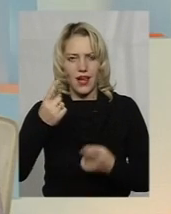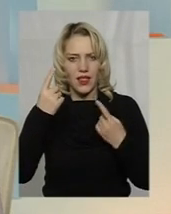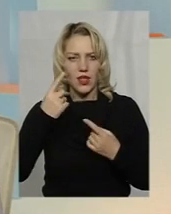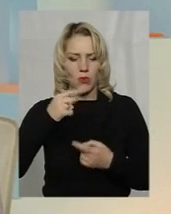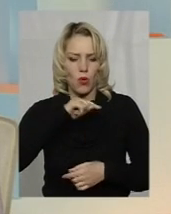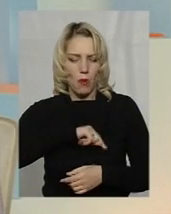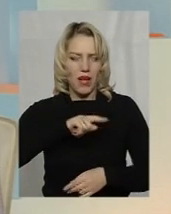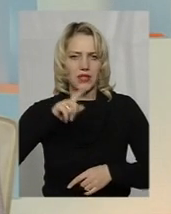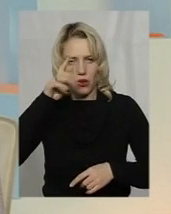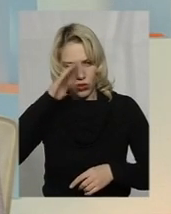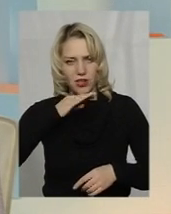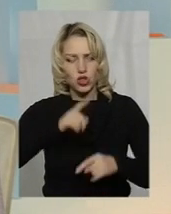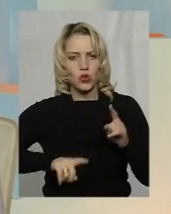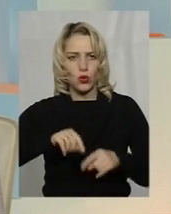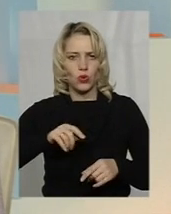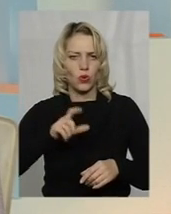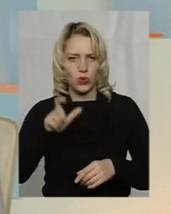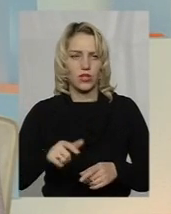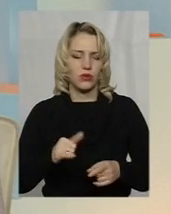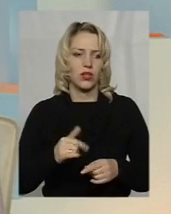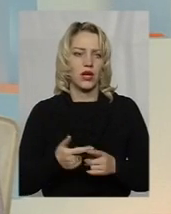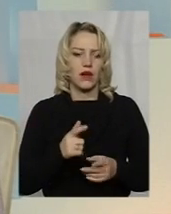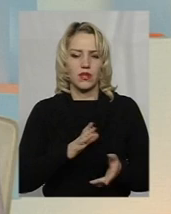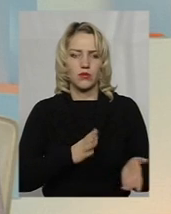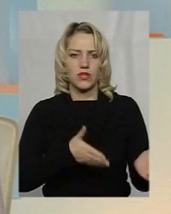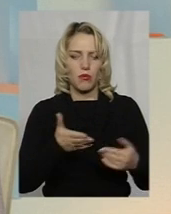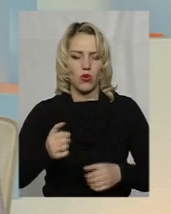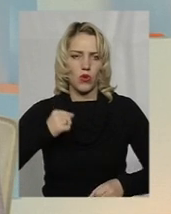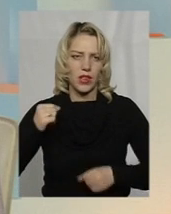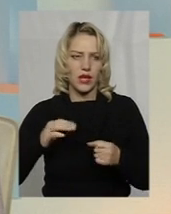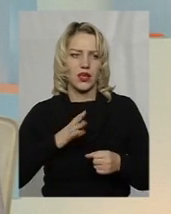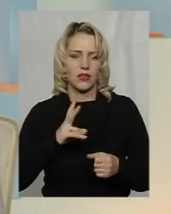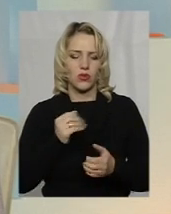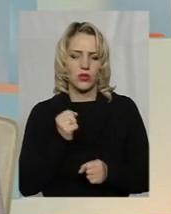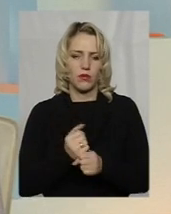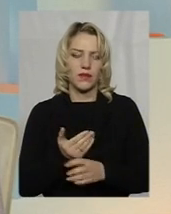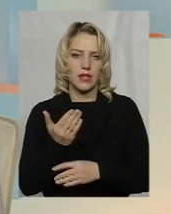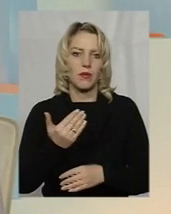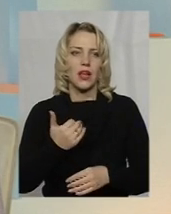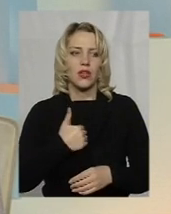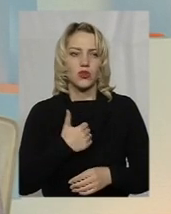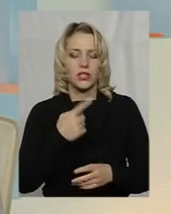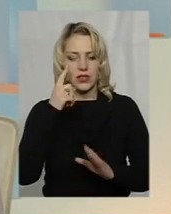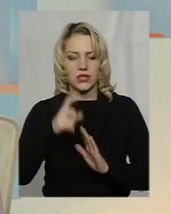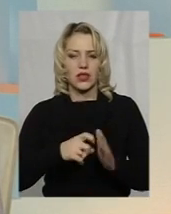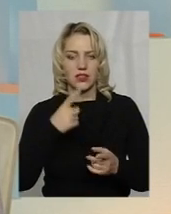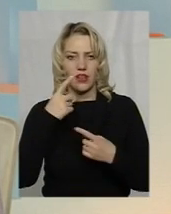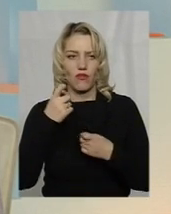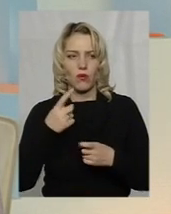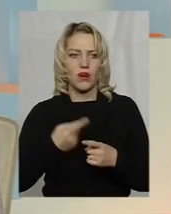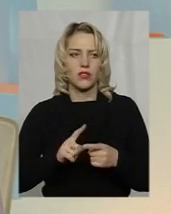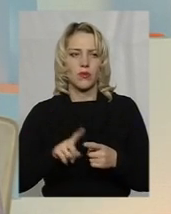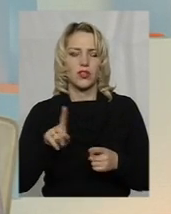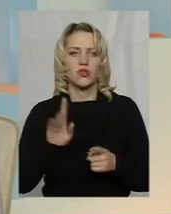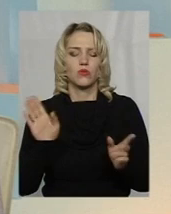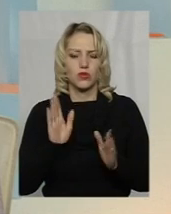Він прийшов не просто так тоді на сесію, його запросили колеги, які дали запит, і саме хотіли дізнатися інформацію, що буде з